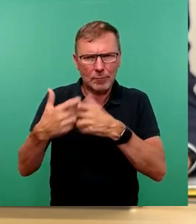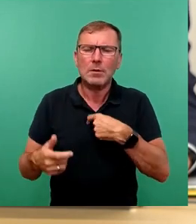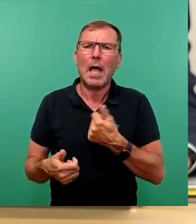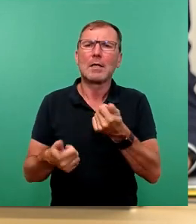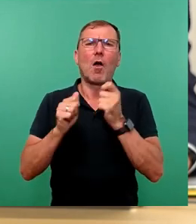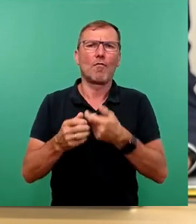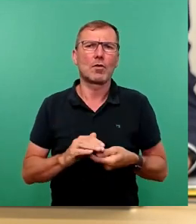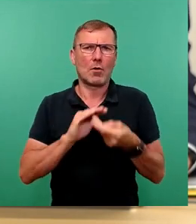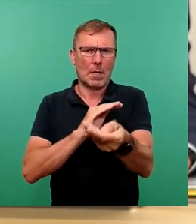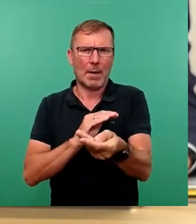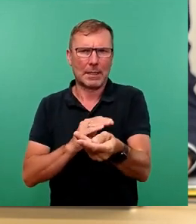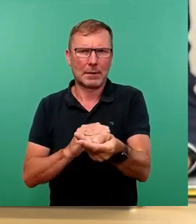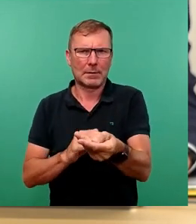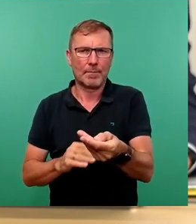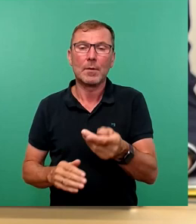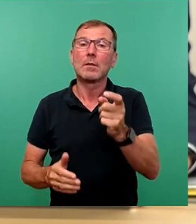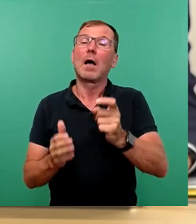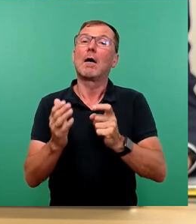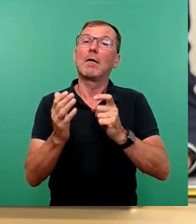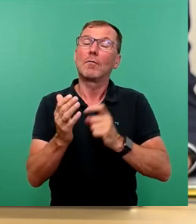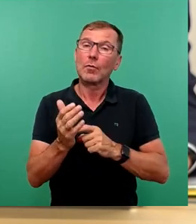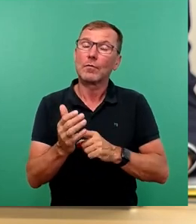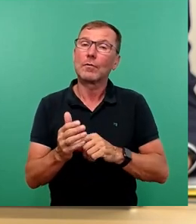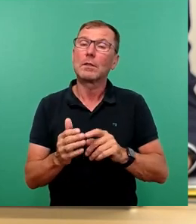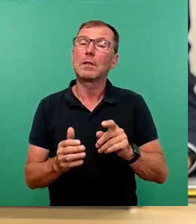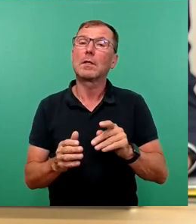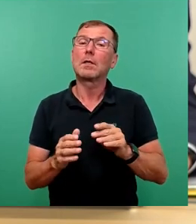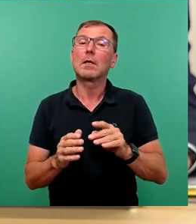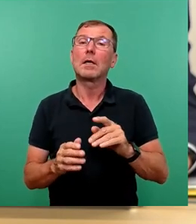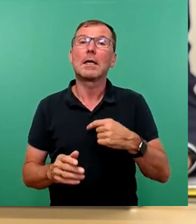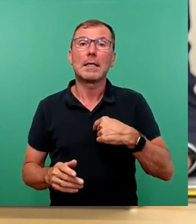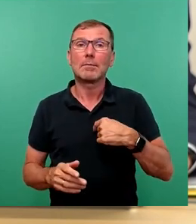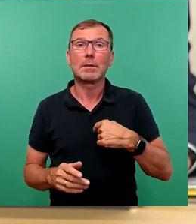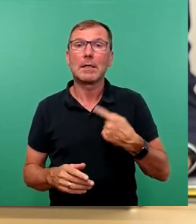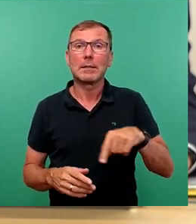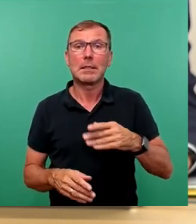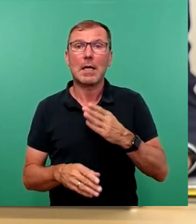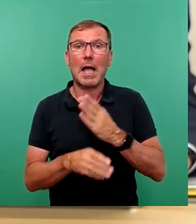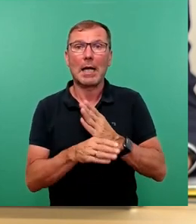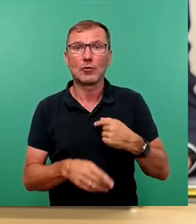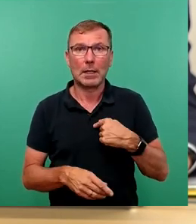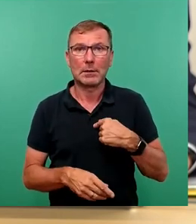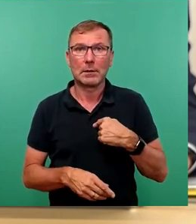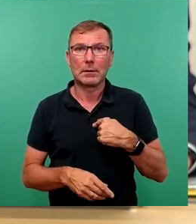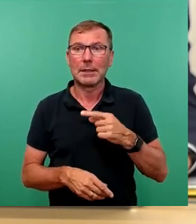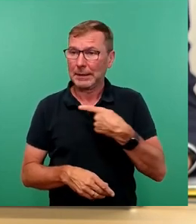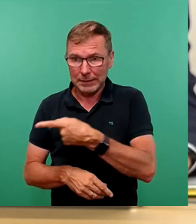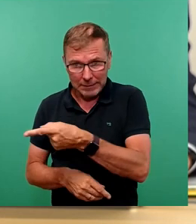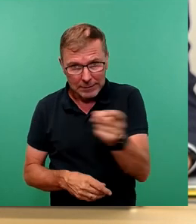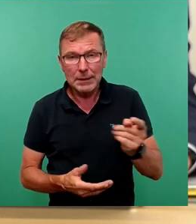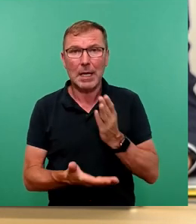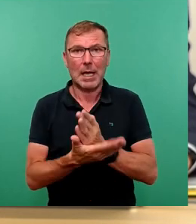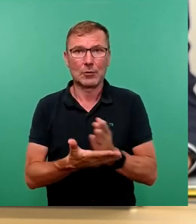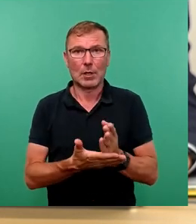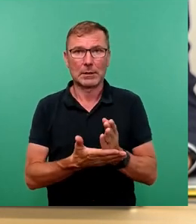unterbreiten und nochmal auch vor uns, das greift ja die Haushaltsdebatte auf, nicht der Oberbürgermeister entscheidet, sondern Sie entscheiden, was im